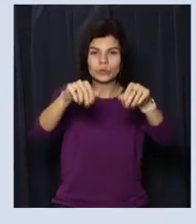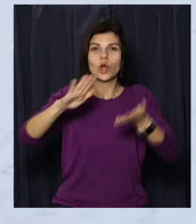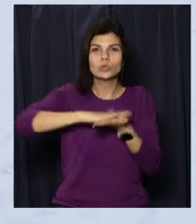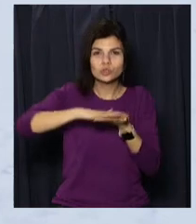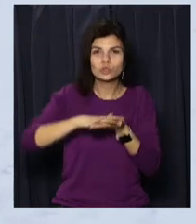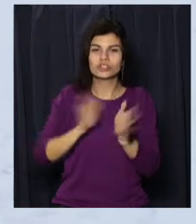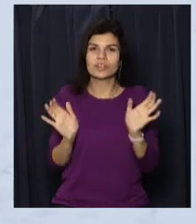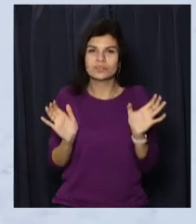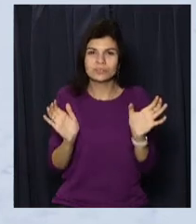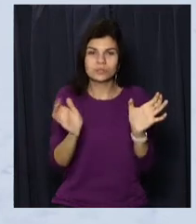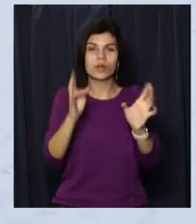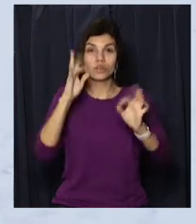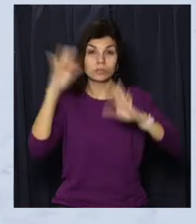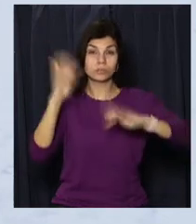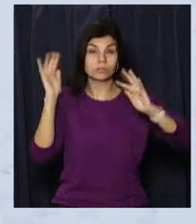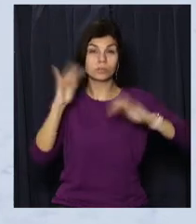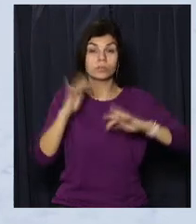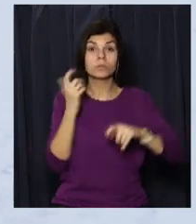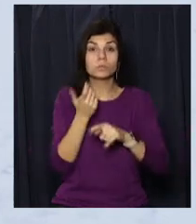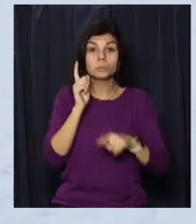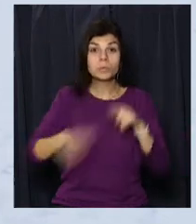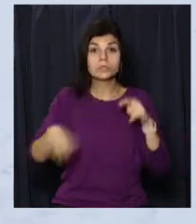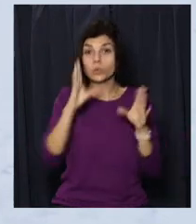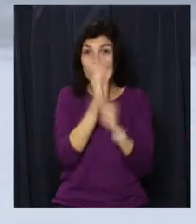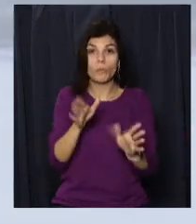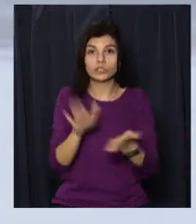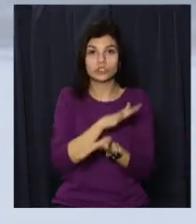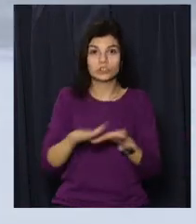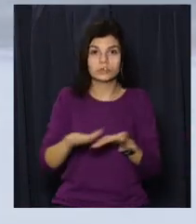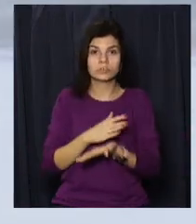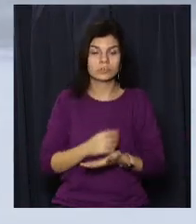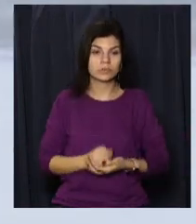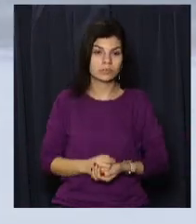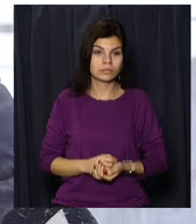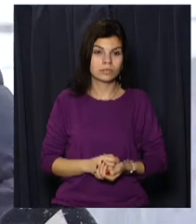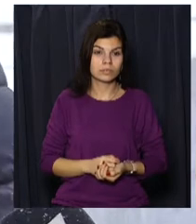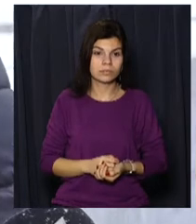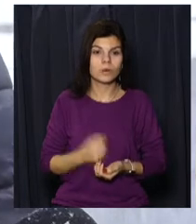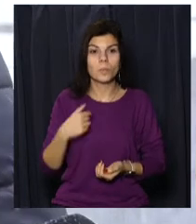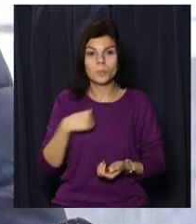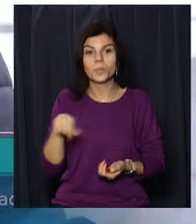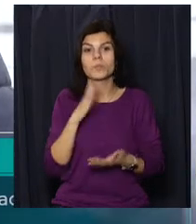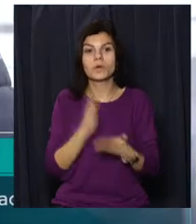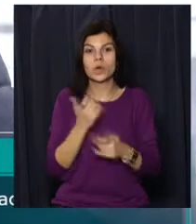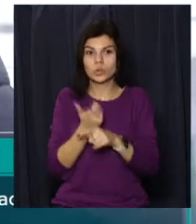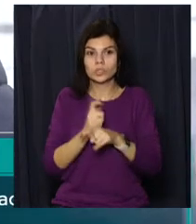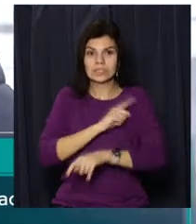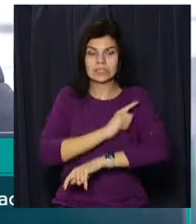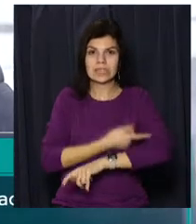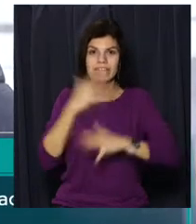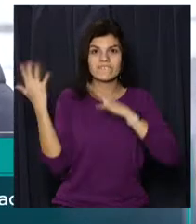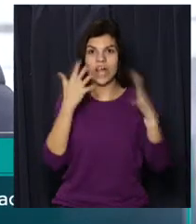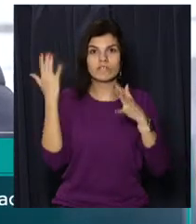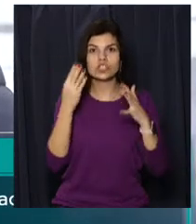розчищають. Але Завірюха знову криває білим простирадлом місто. Ми маємо дуже сильний